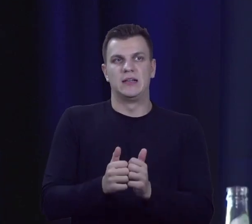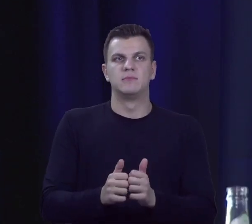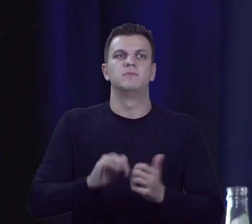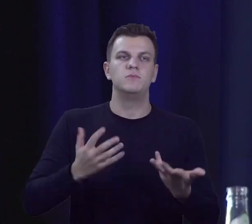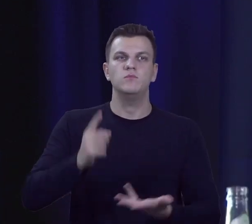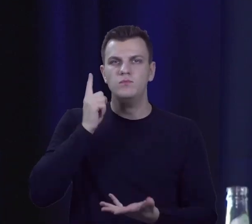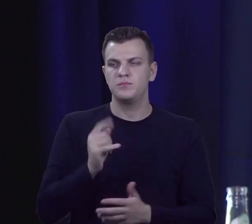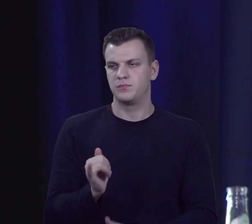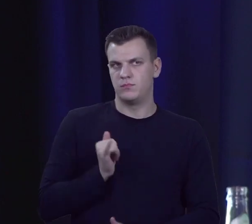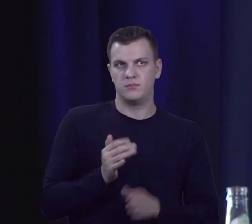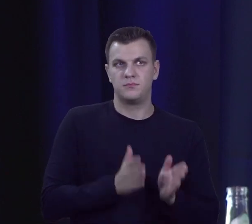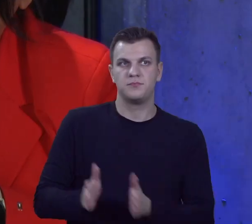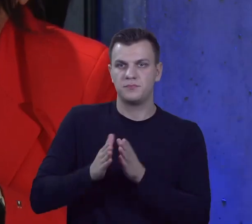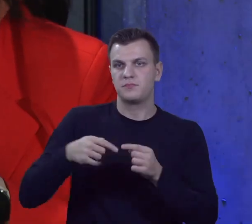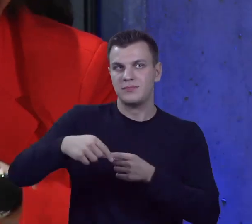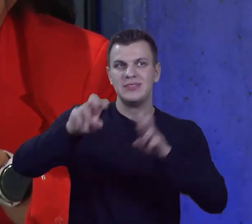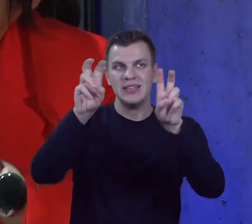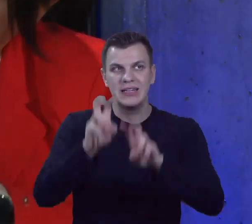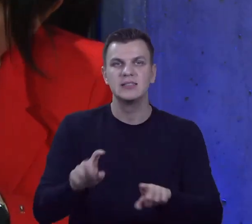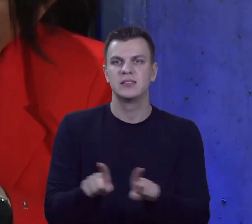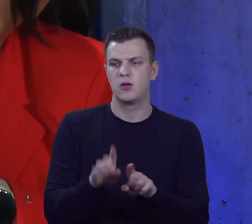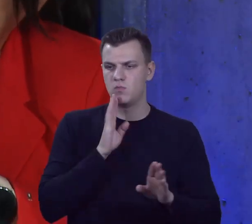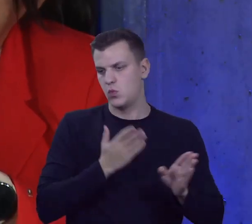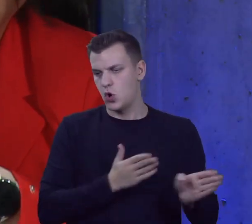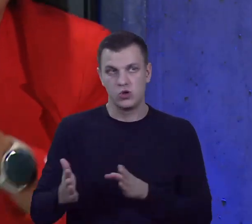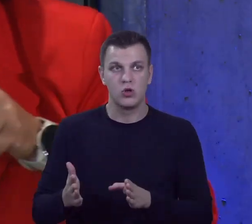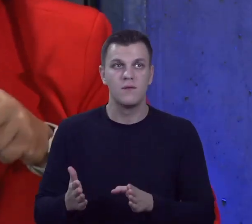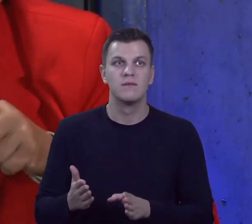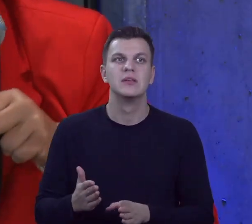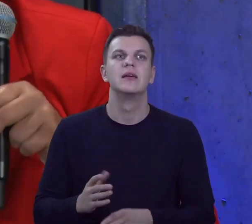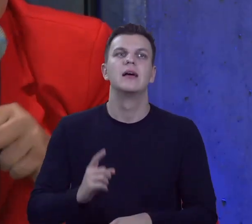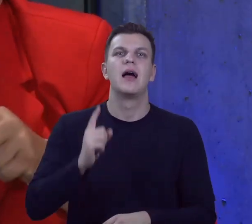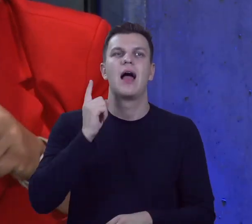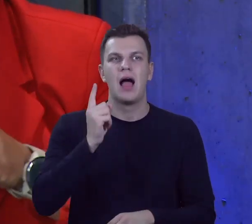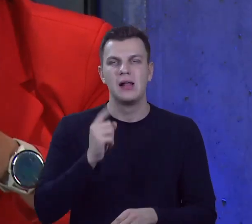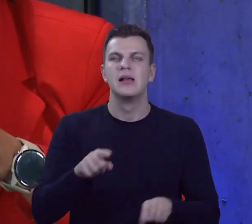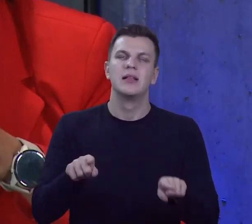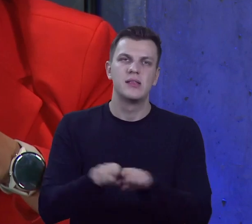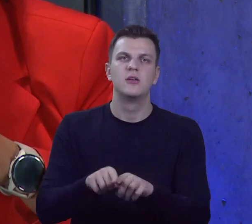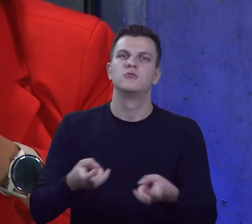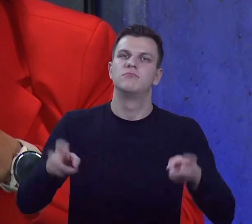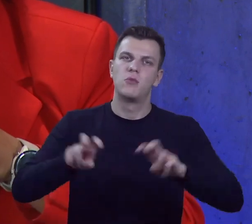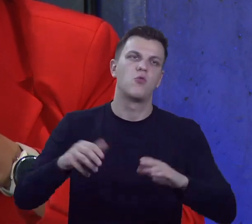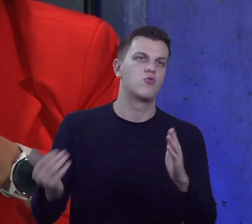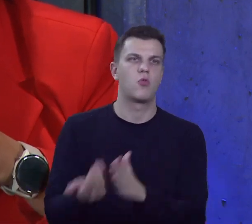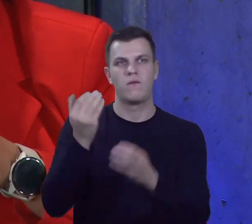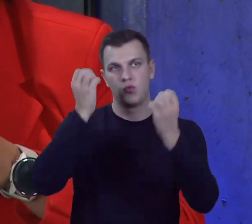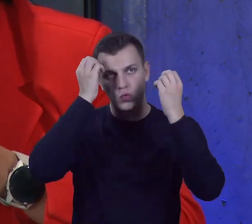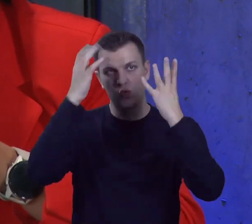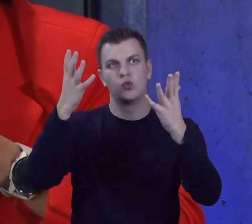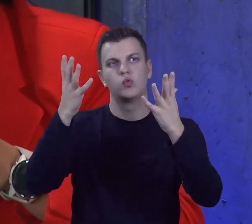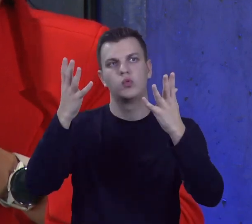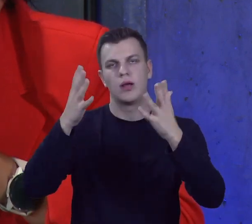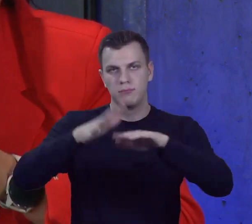kryzysy i być odporni, zbudować te środowiska, to również właśnie zbudować nową kulturę w tej